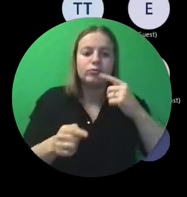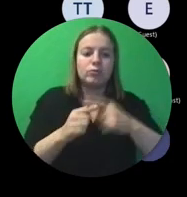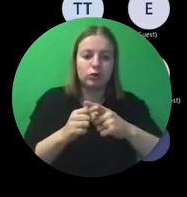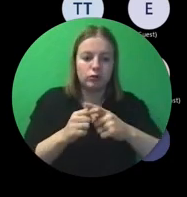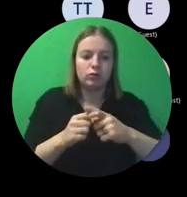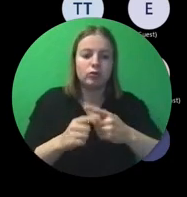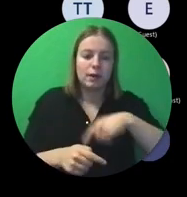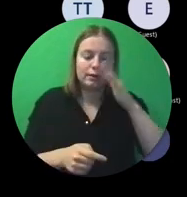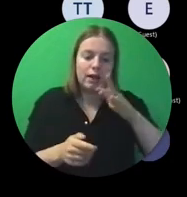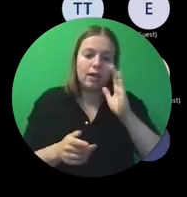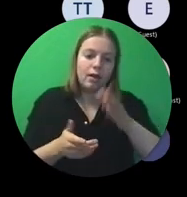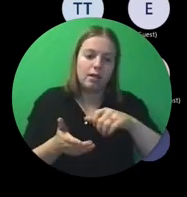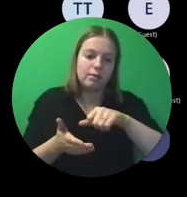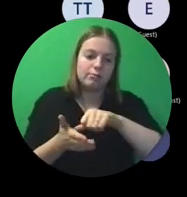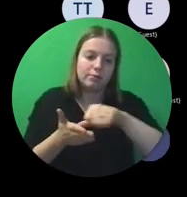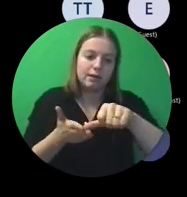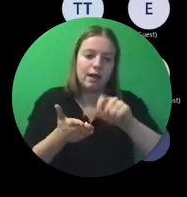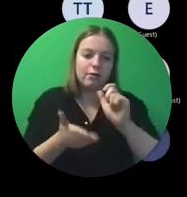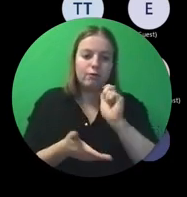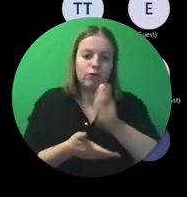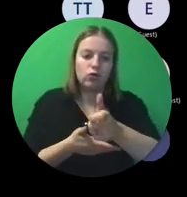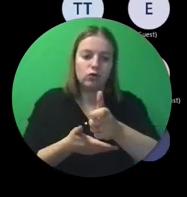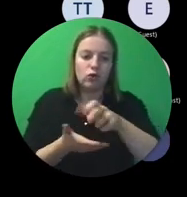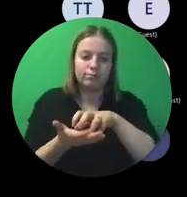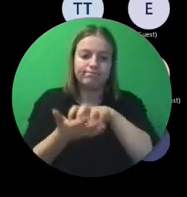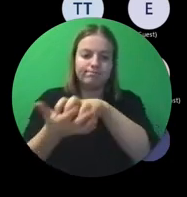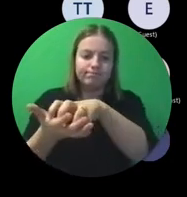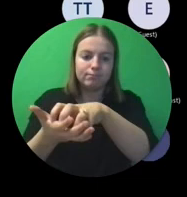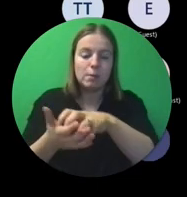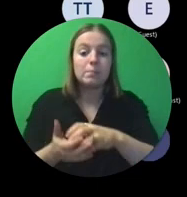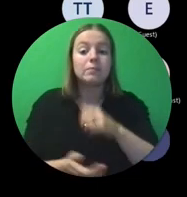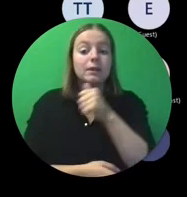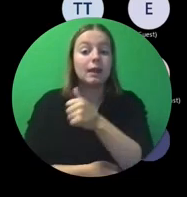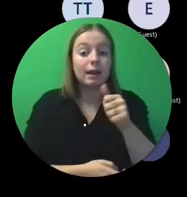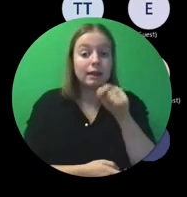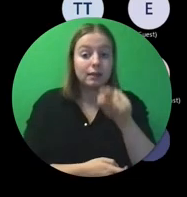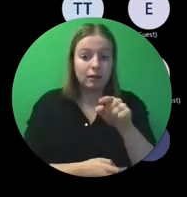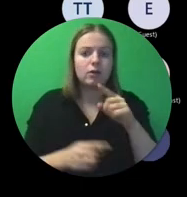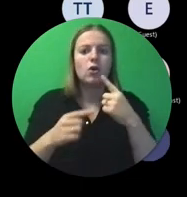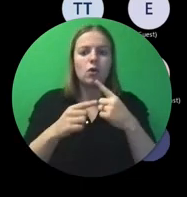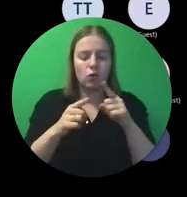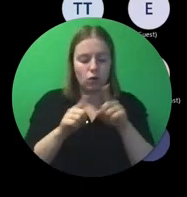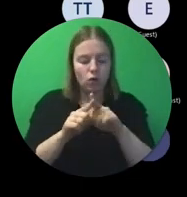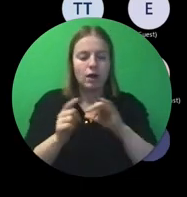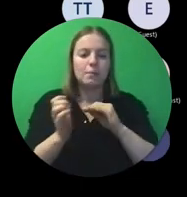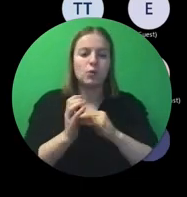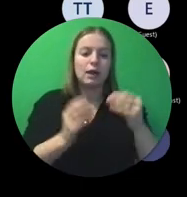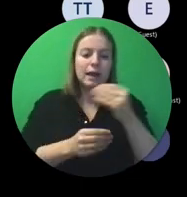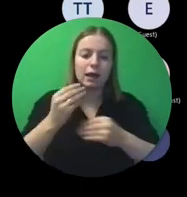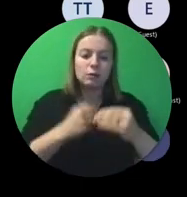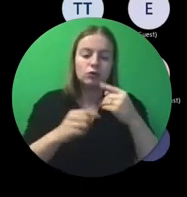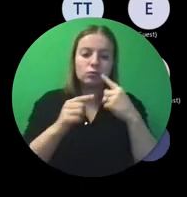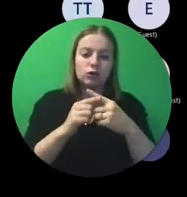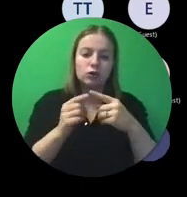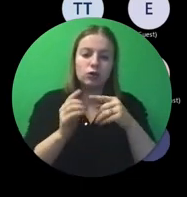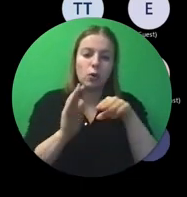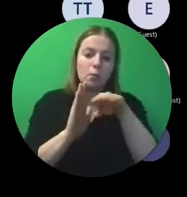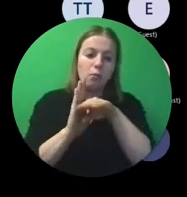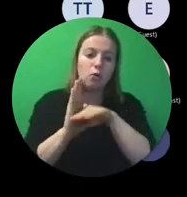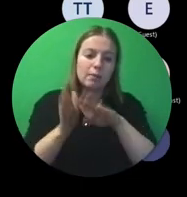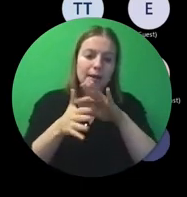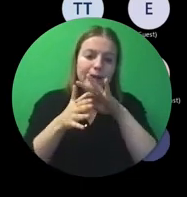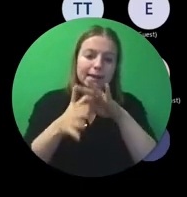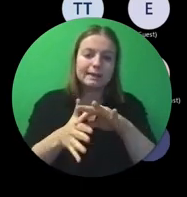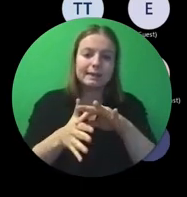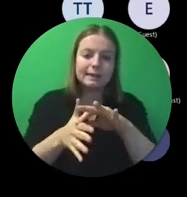al betaald. Maar dat is niet het enige. Je hebt natuurlijk ook de Erasmus Plus programmagids. Daar staan heel veel inhoudelijke dingen in die